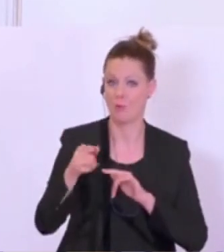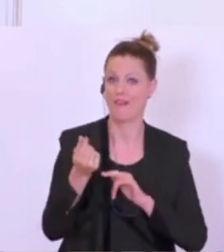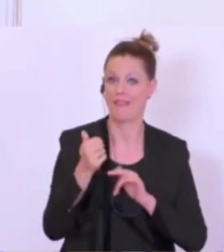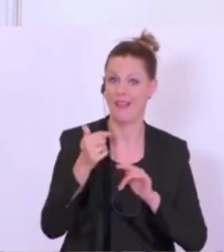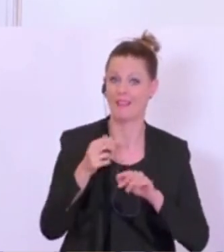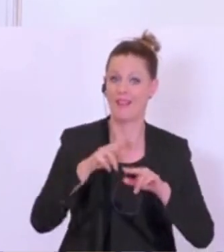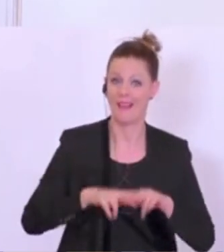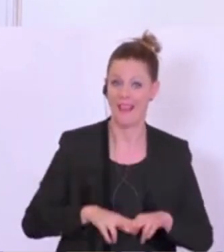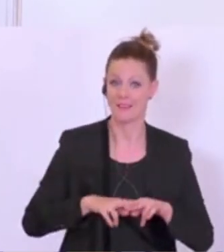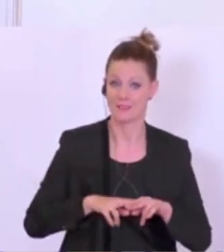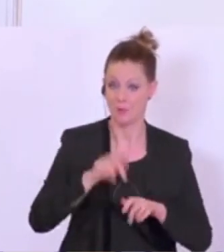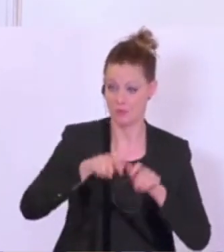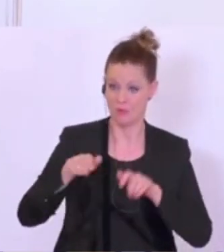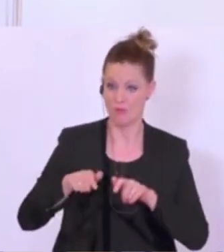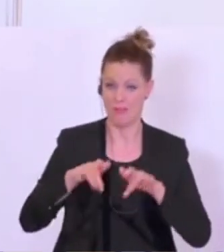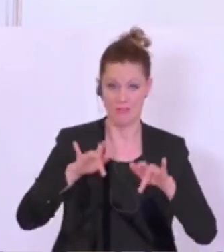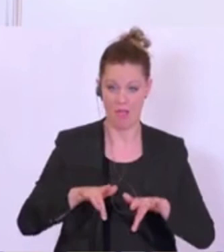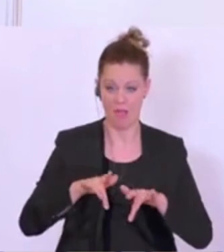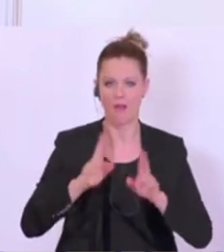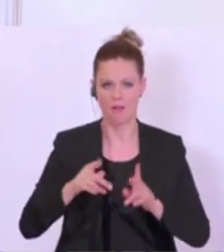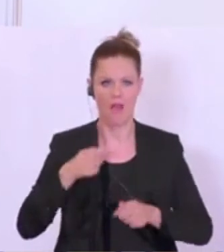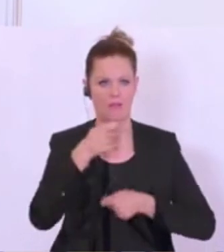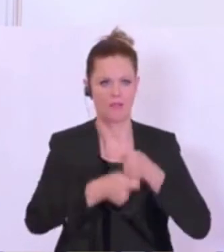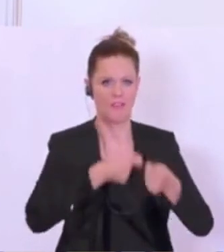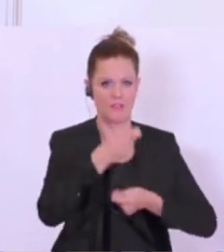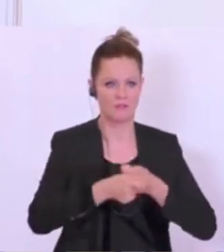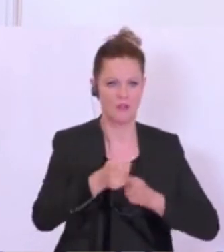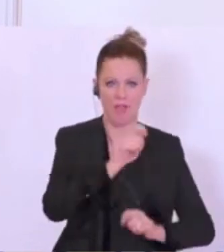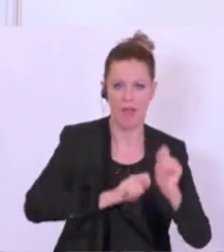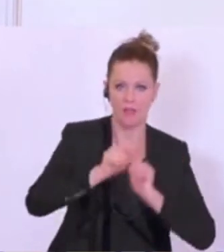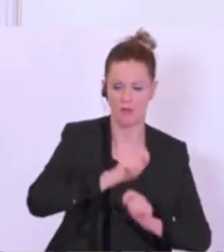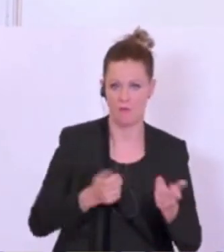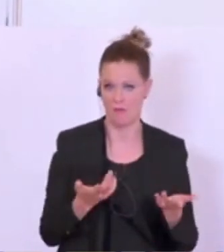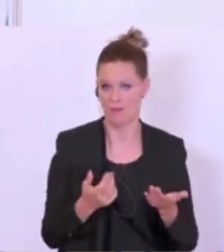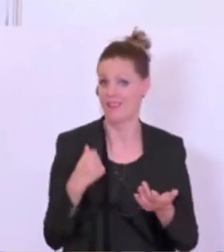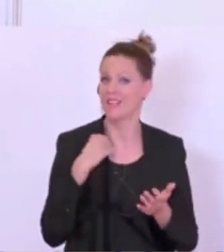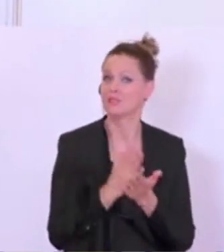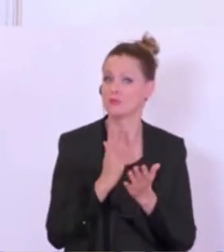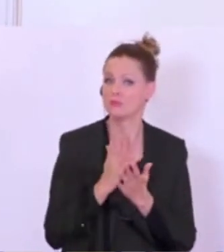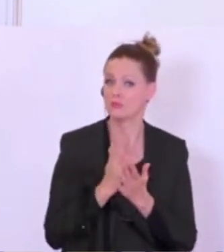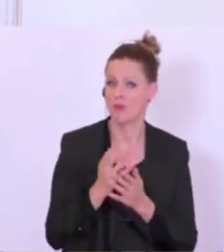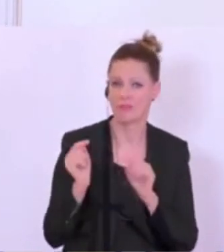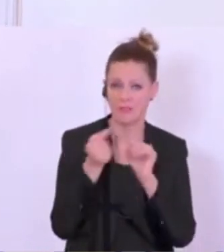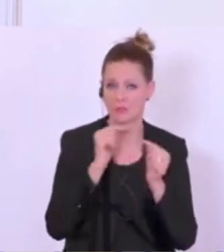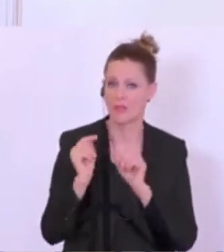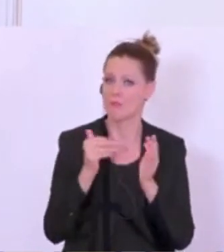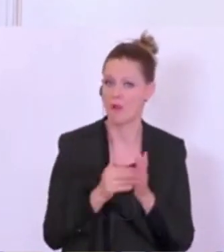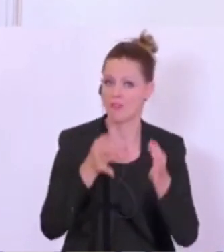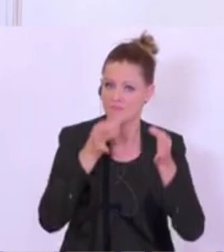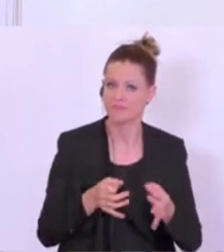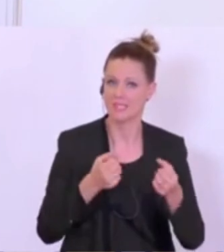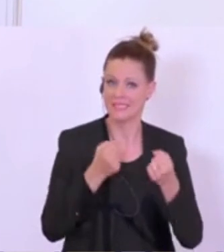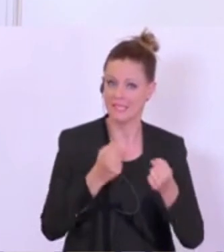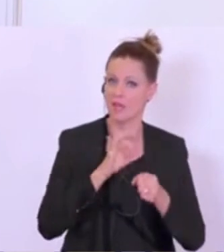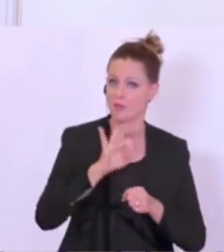Das muss kommen und das ist auch etwas, was wir gestern diskutiert haben, zum richtigen Zeitpunkt. Klarerweise, es muss eine gewisse Sicherheit geben für die